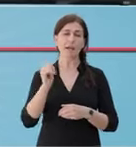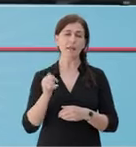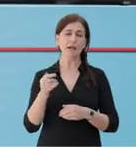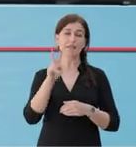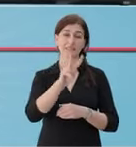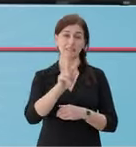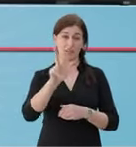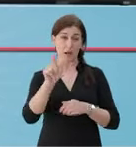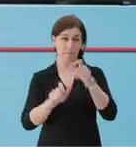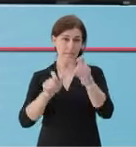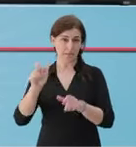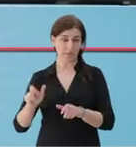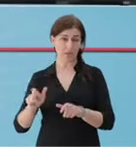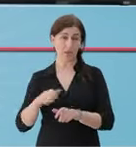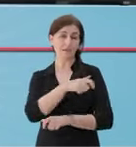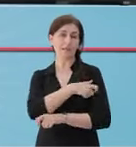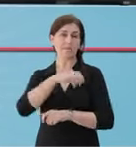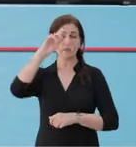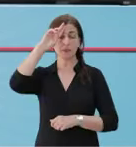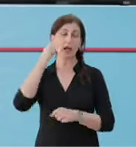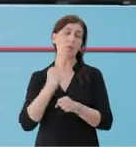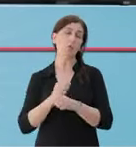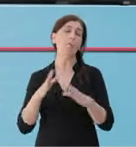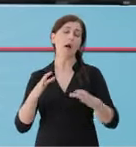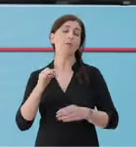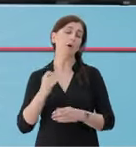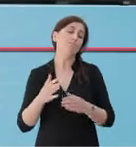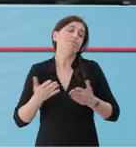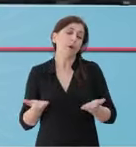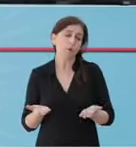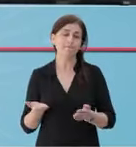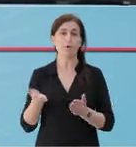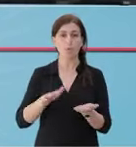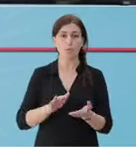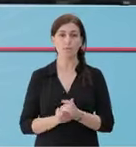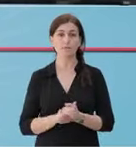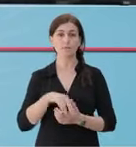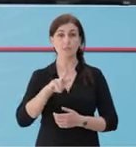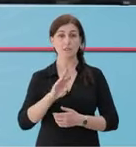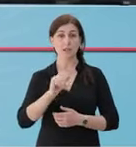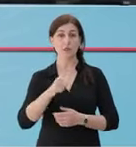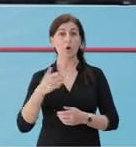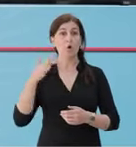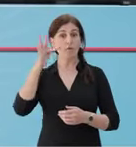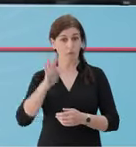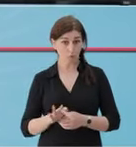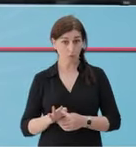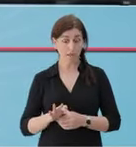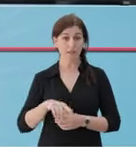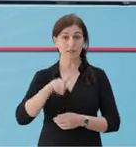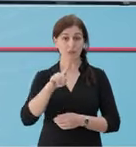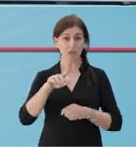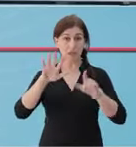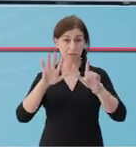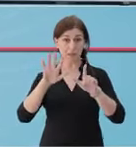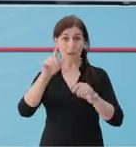23 qytetar me gjithë përpjekjet e jash zakonshme të personelit shëndetsar. Gjatë 24 orëve